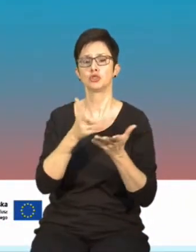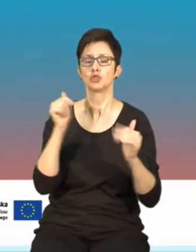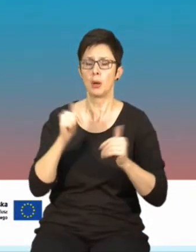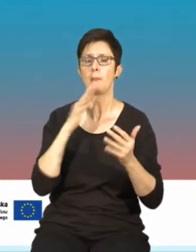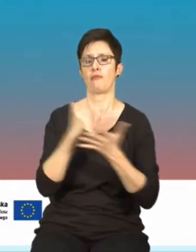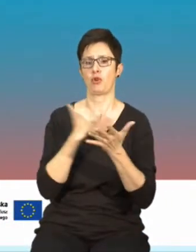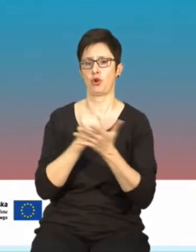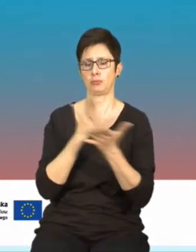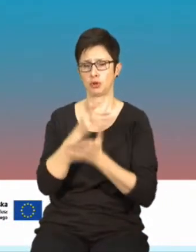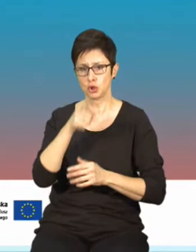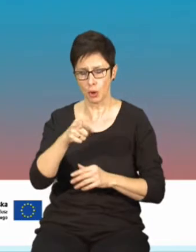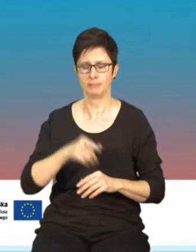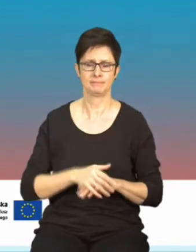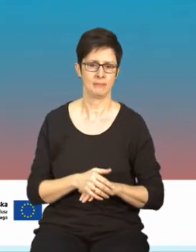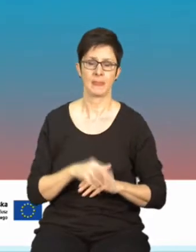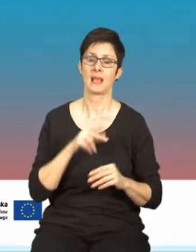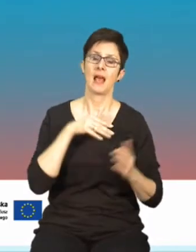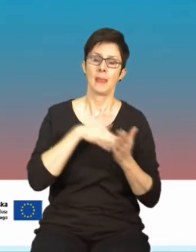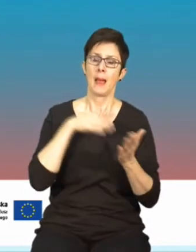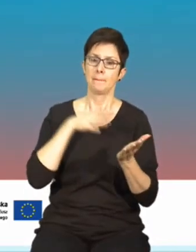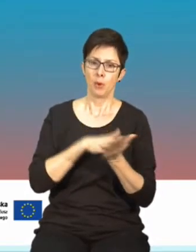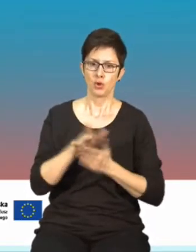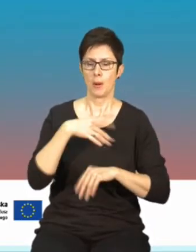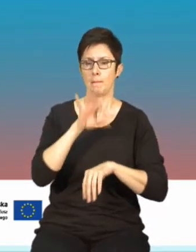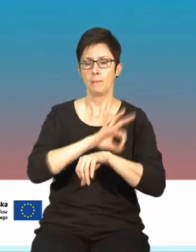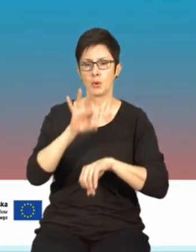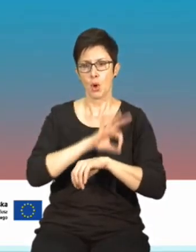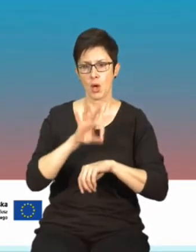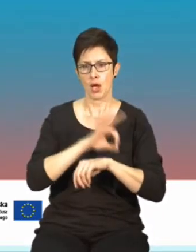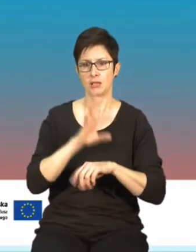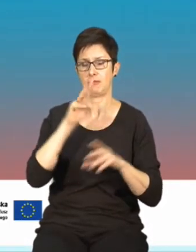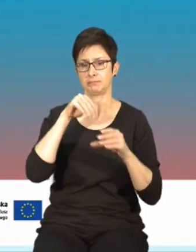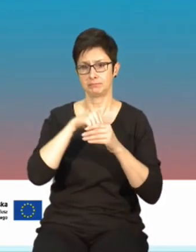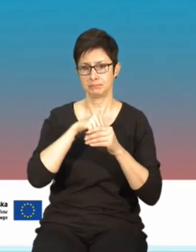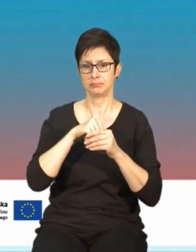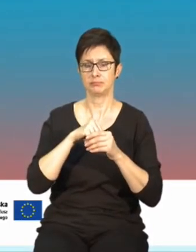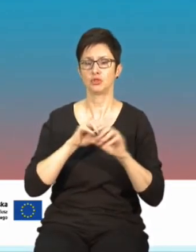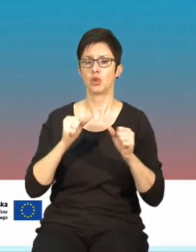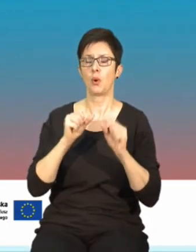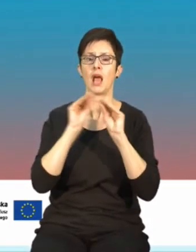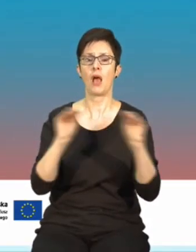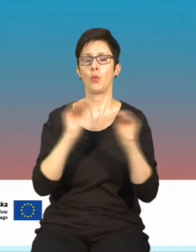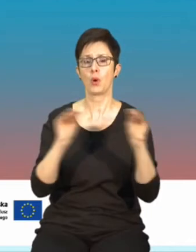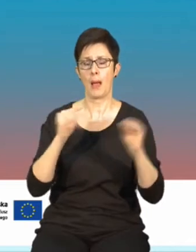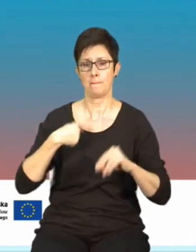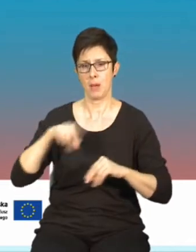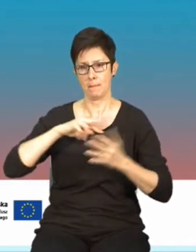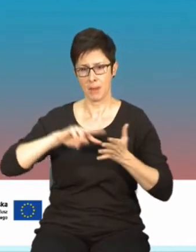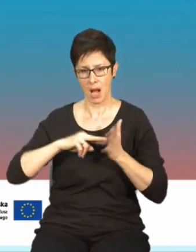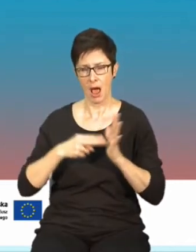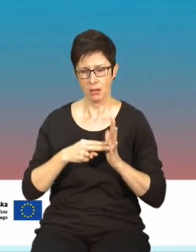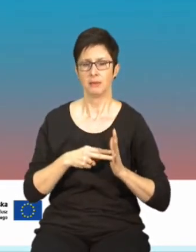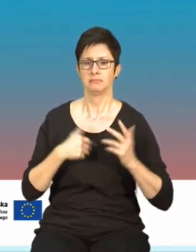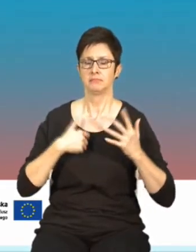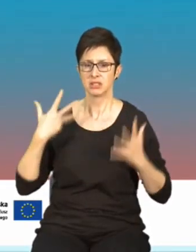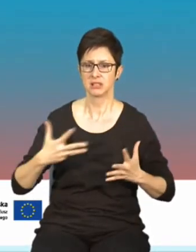Dzień dobry, już na początku projekt nasz zakładał, że w ramach działań edukacyjnych, które planujemy, będziemy korzystać